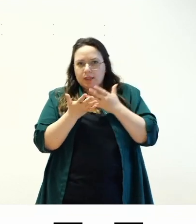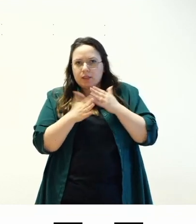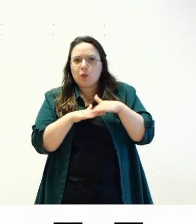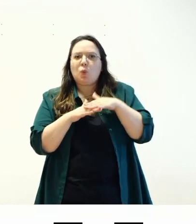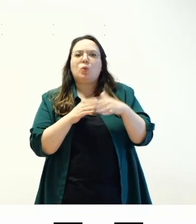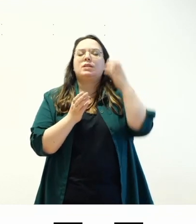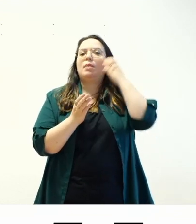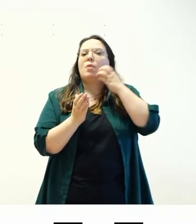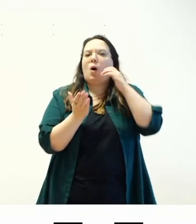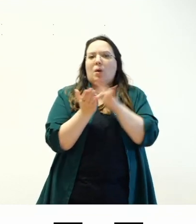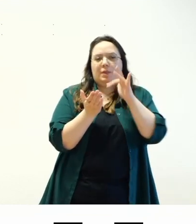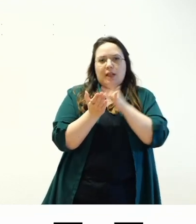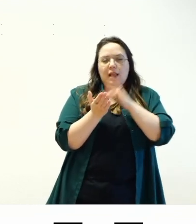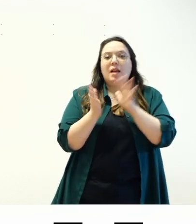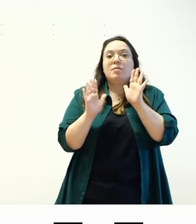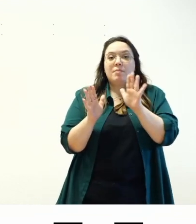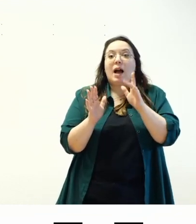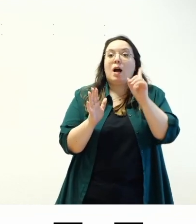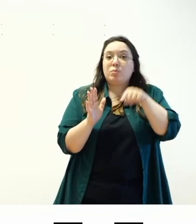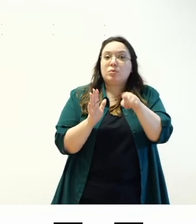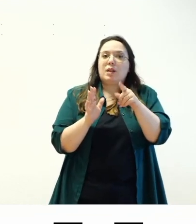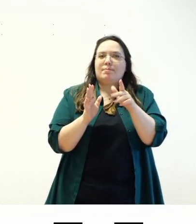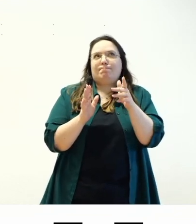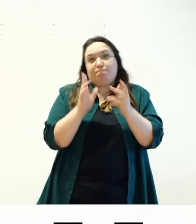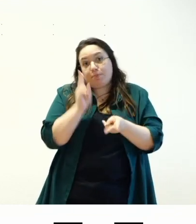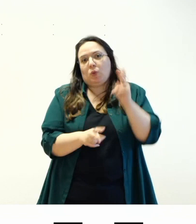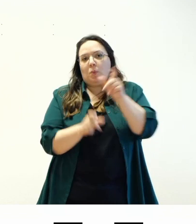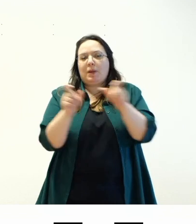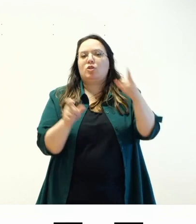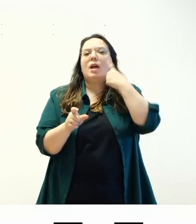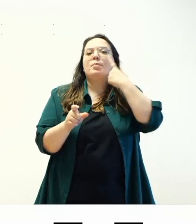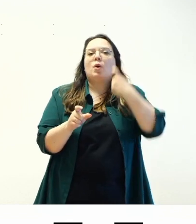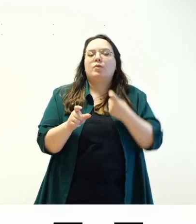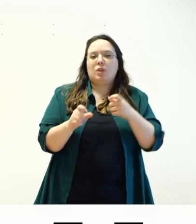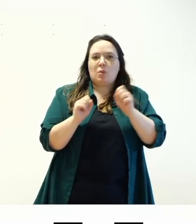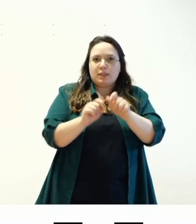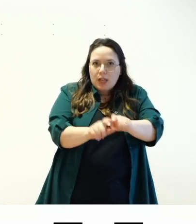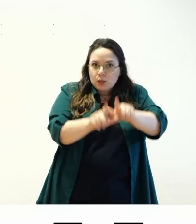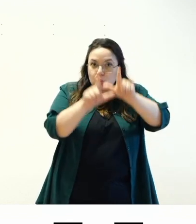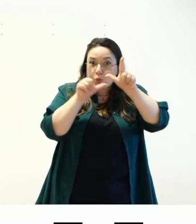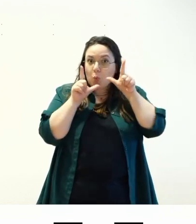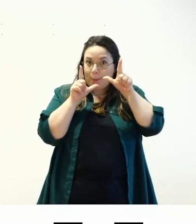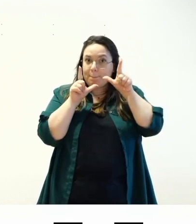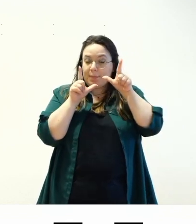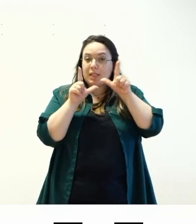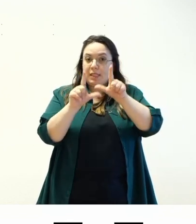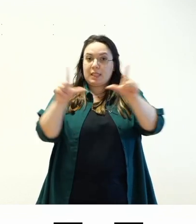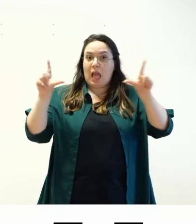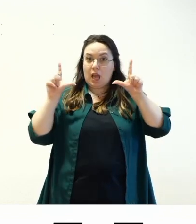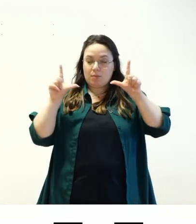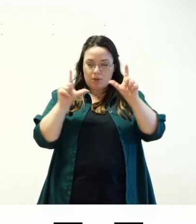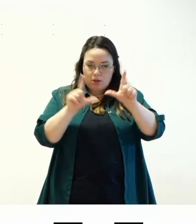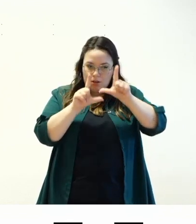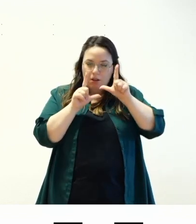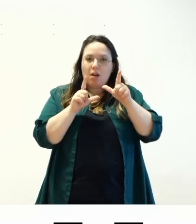soprattutto per le persone ipovedenti che magari utilizzano uno zoom molto grande dello schermo è facile che il